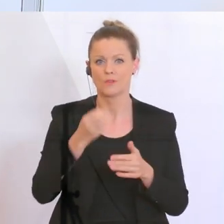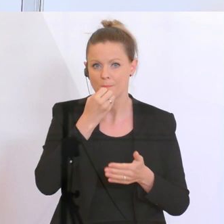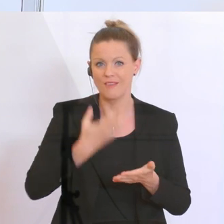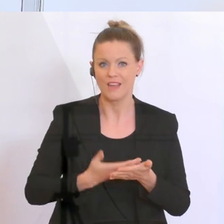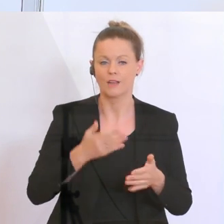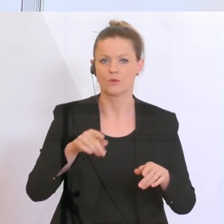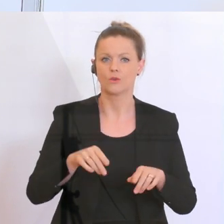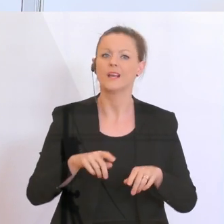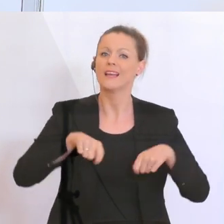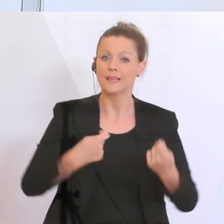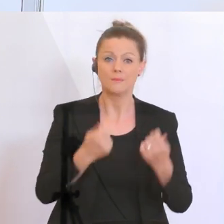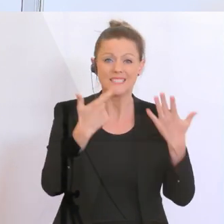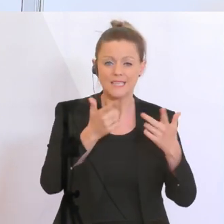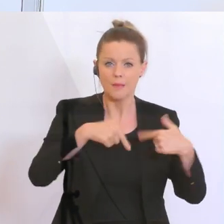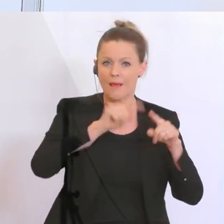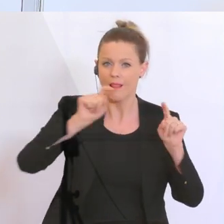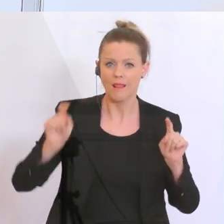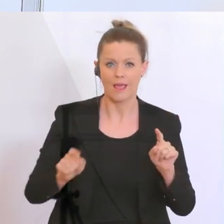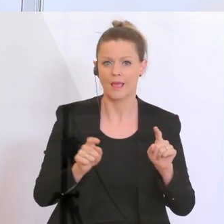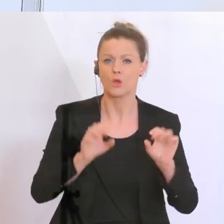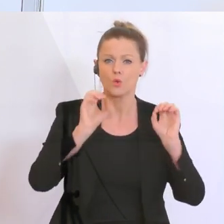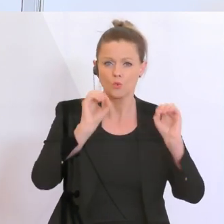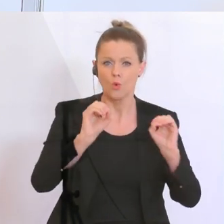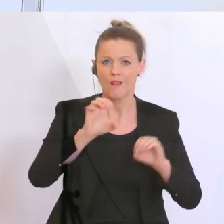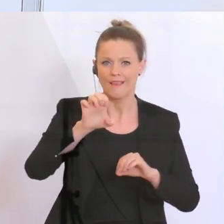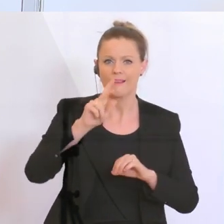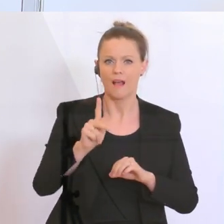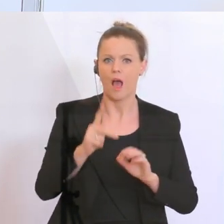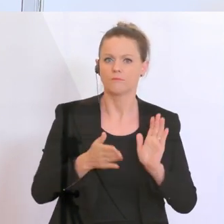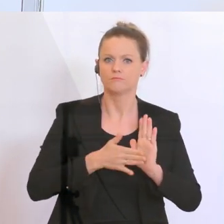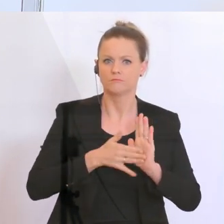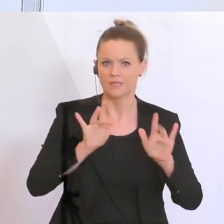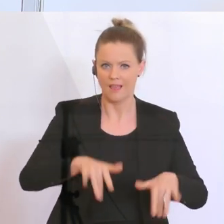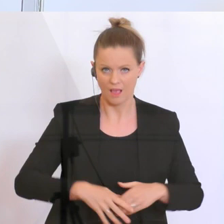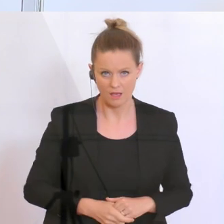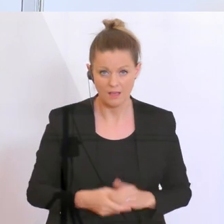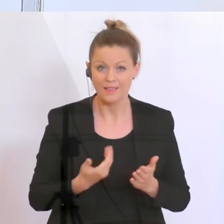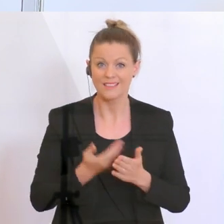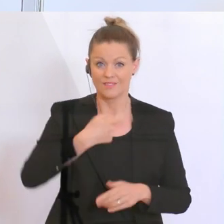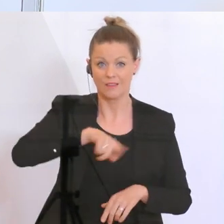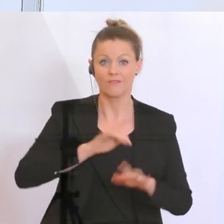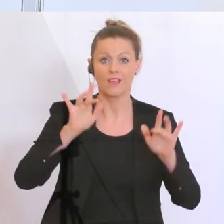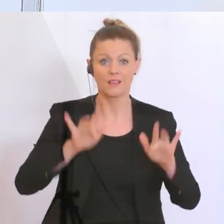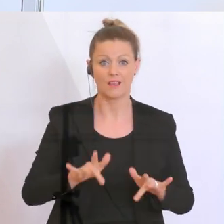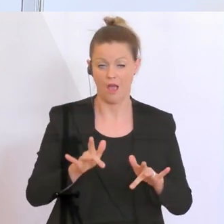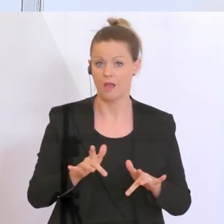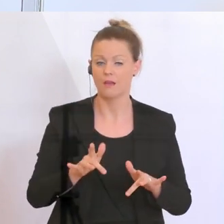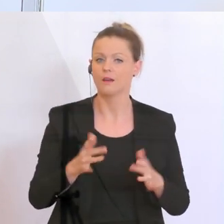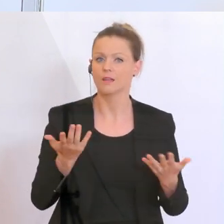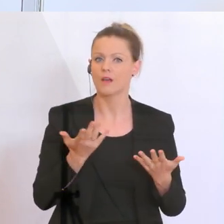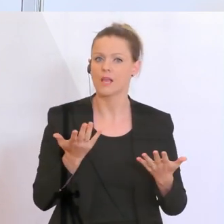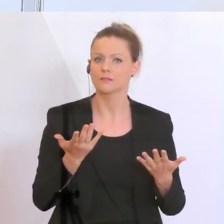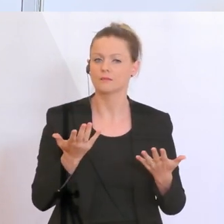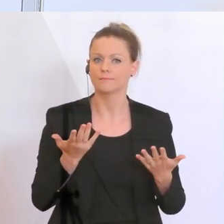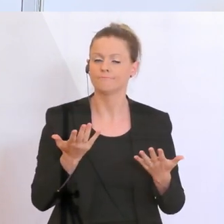es überhaupt sieben Länder, die noch gar keine EK-Notifizierung haben. Das heißt, auch hier sind wir die, die unter denen sind,